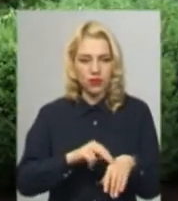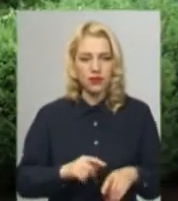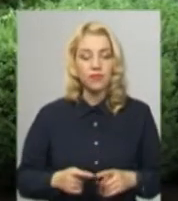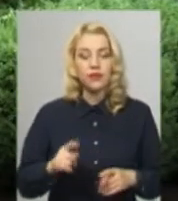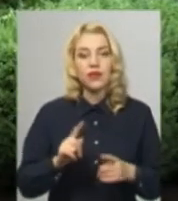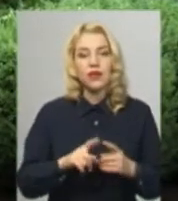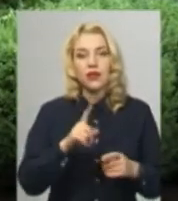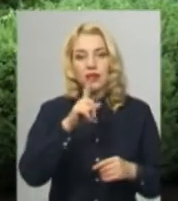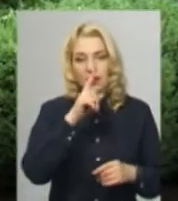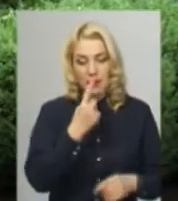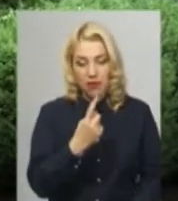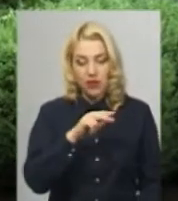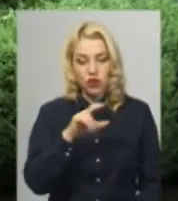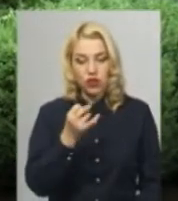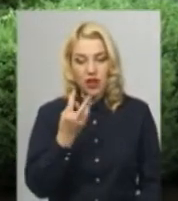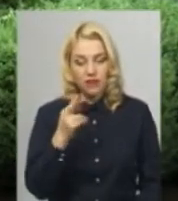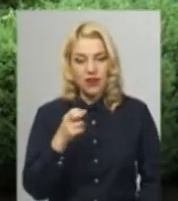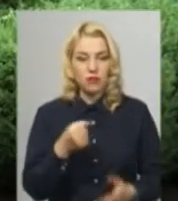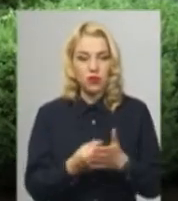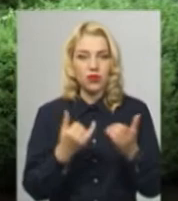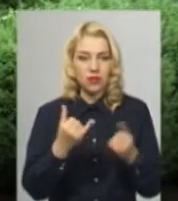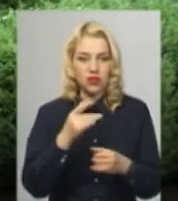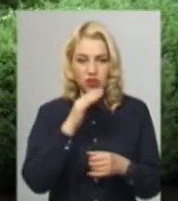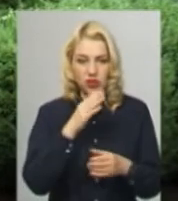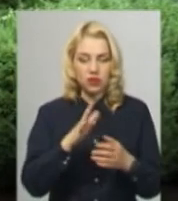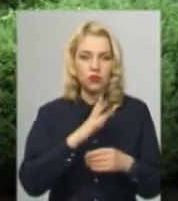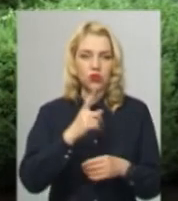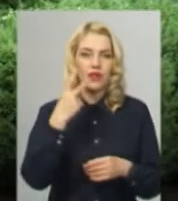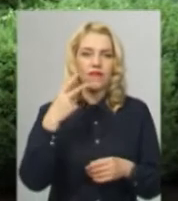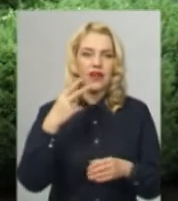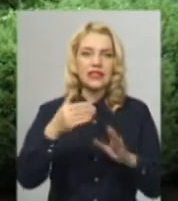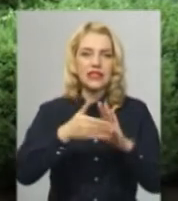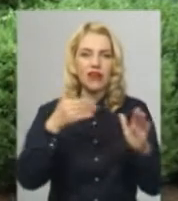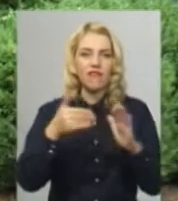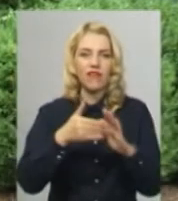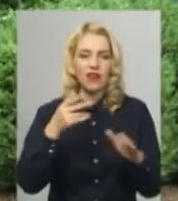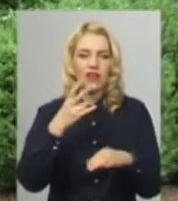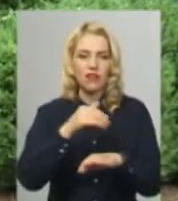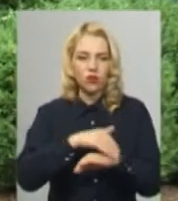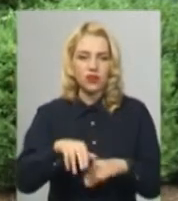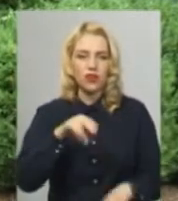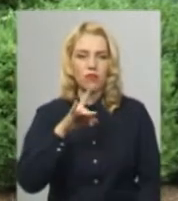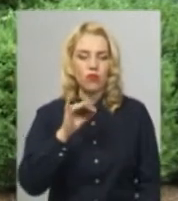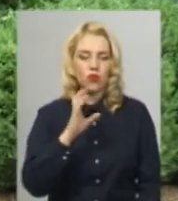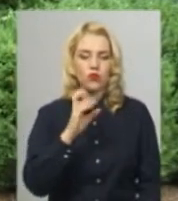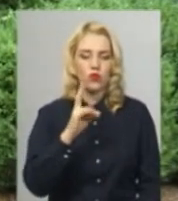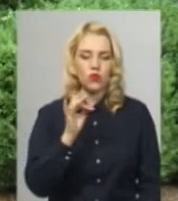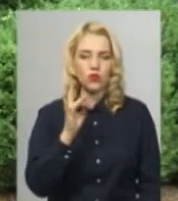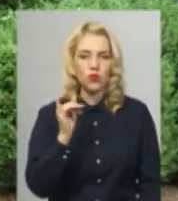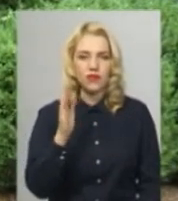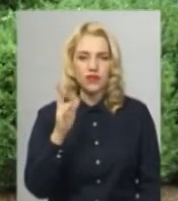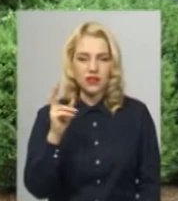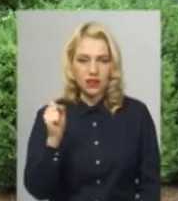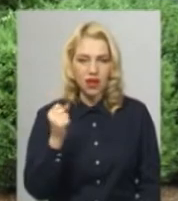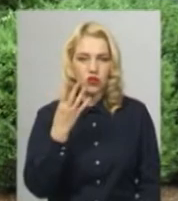часу, тобто з 1 червня по теперішній час, на лінію 102 надходило більше 20 викликів на вулицю Проскурівську, 49, і саме до закладу